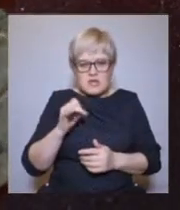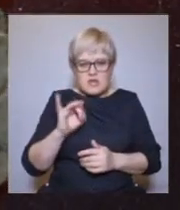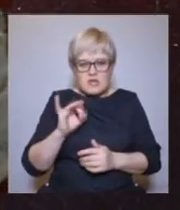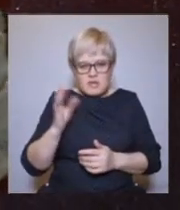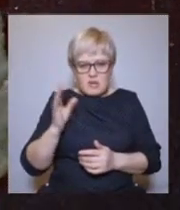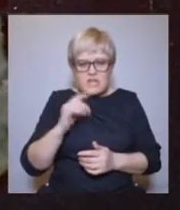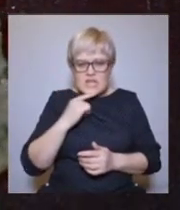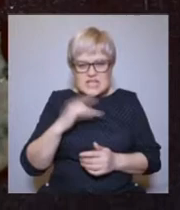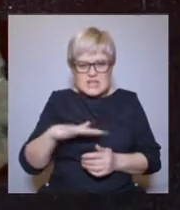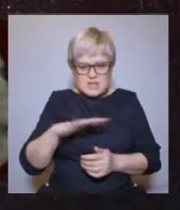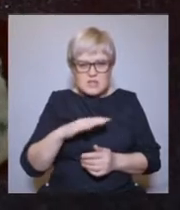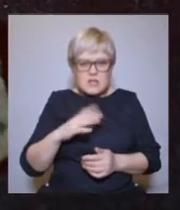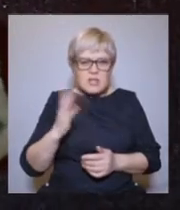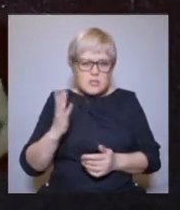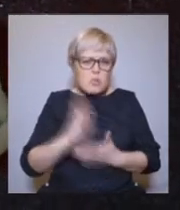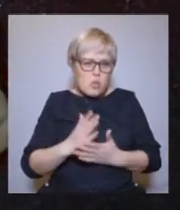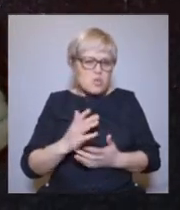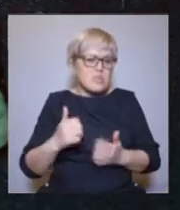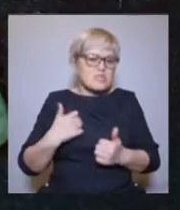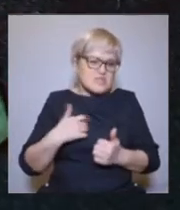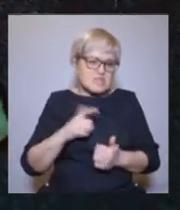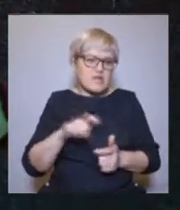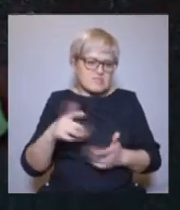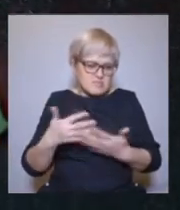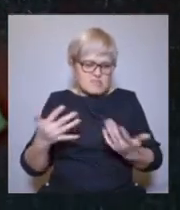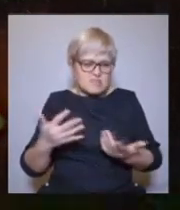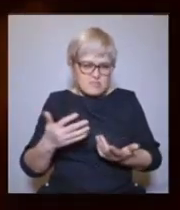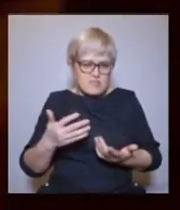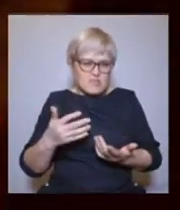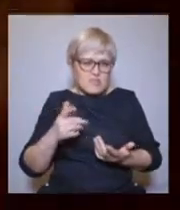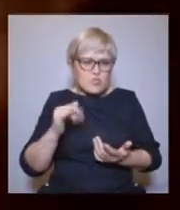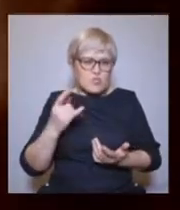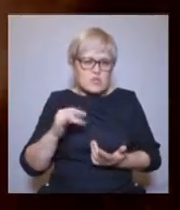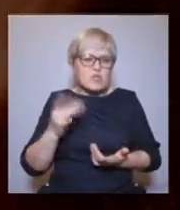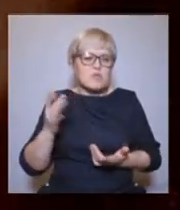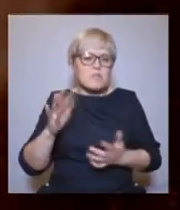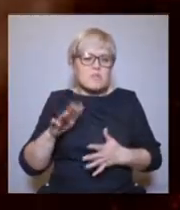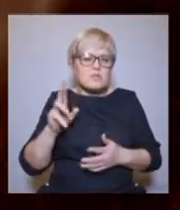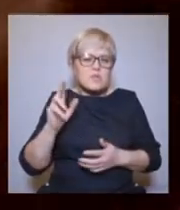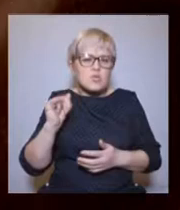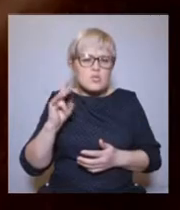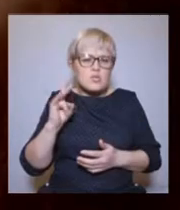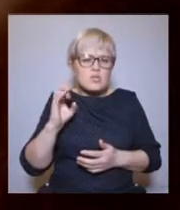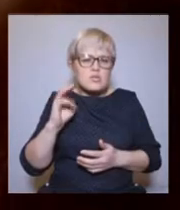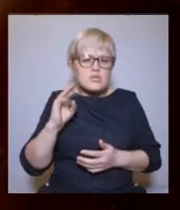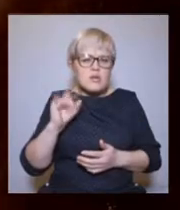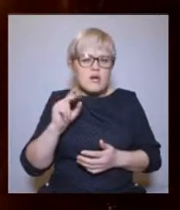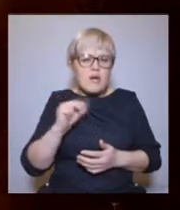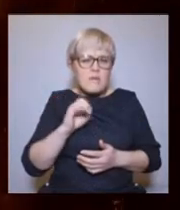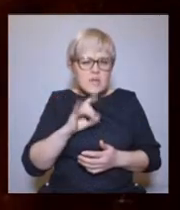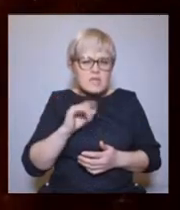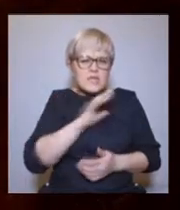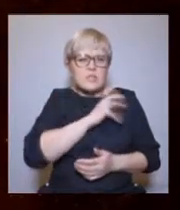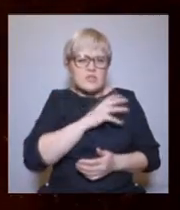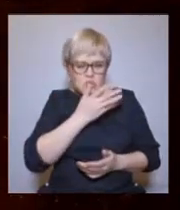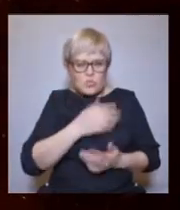российских музеях. Ими могут похвастаться кунсткамеры Санкт-Петербурга, Музей Уральского федерального